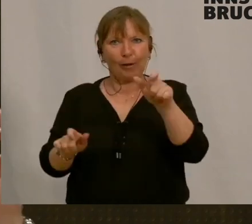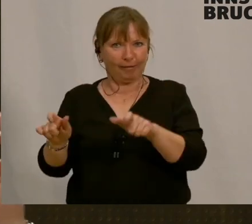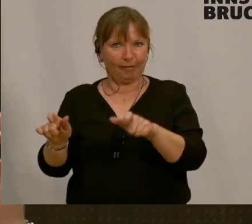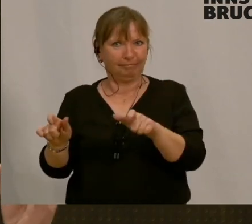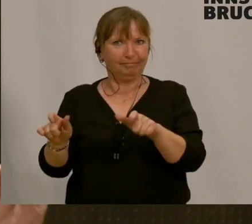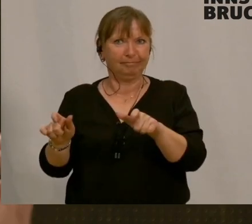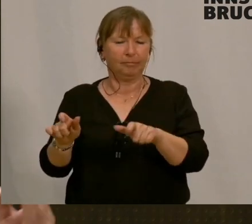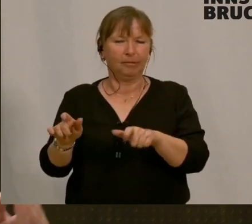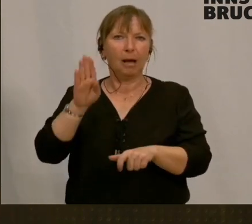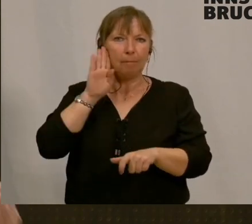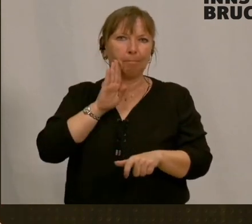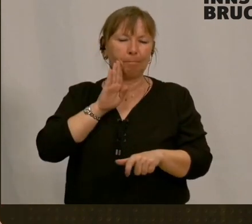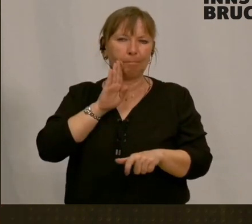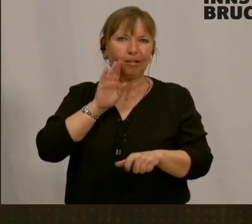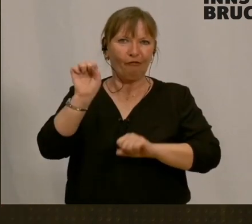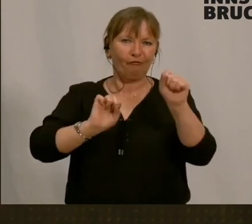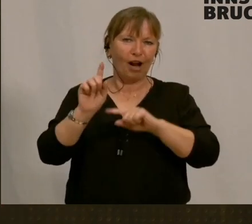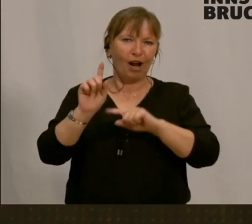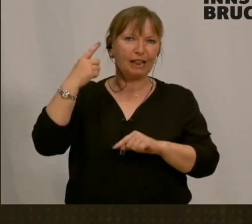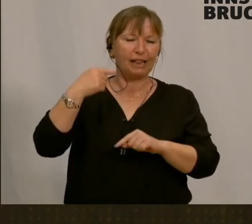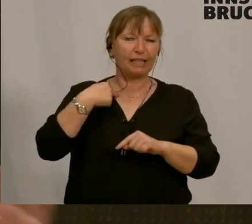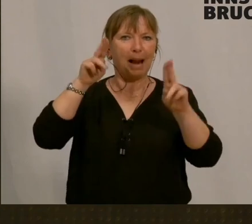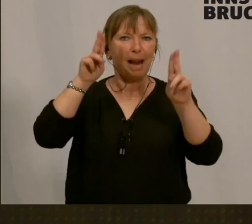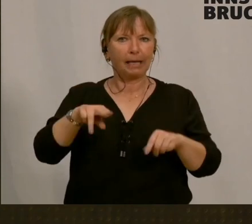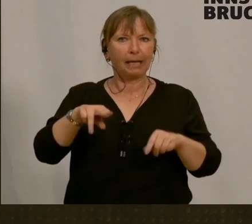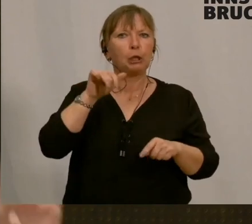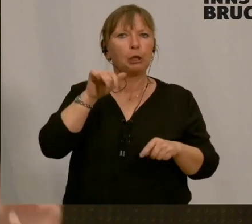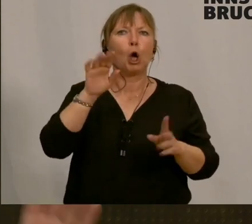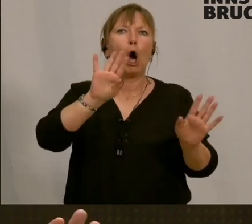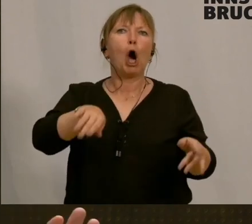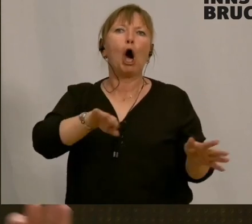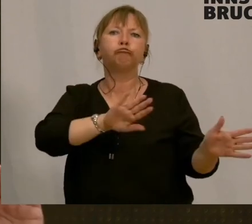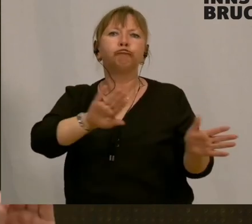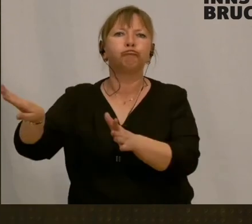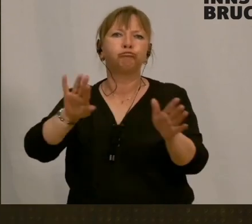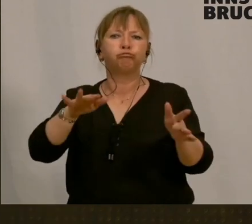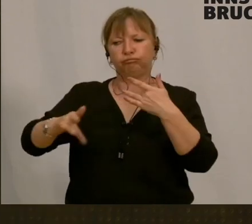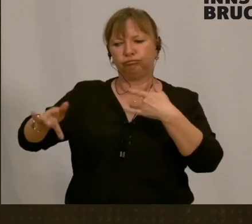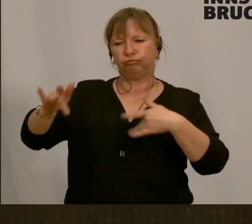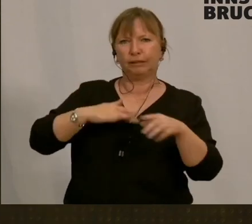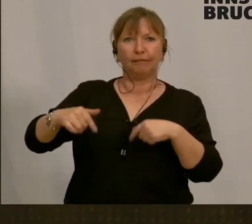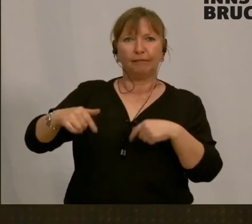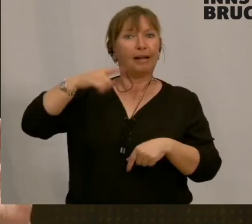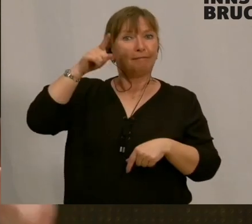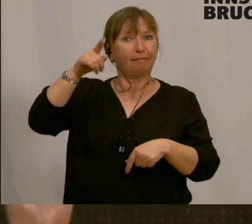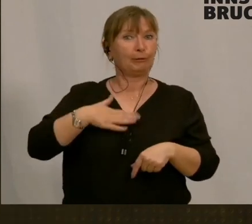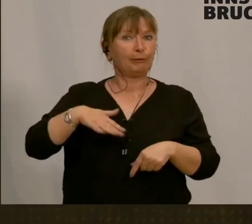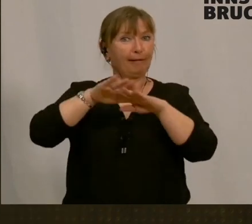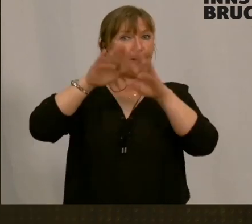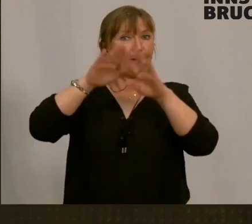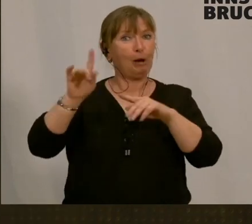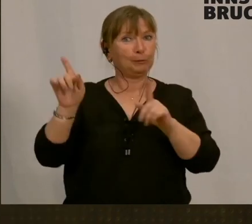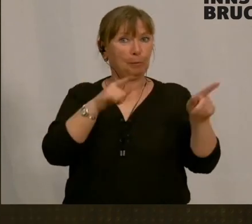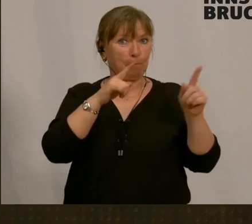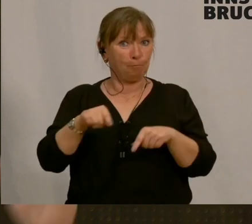handel das nächste Mal richtig und schieb nicht immer alles auf eine Vergangenheit, weil ich weiß, dass du auch gerne im Haus der Musik bist. Das ist auch ein